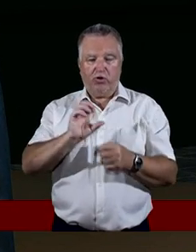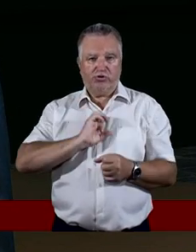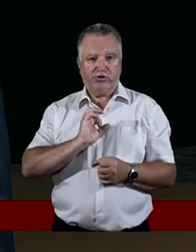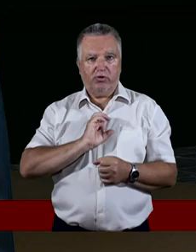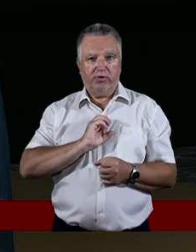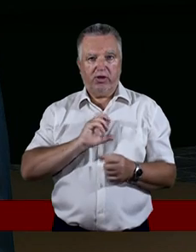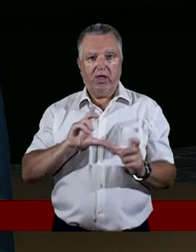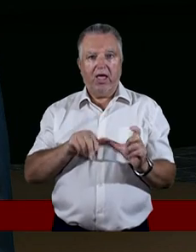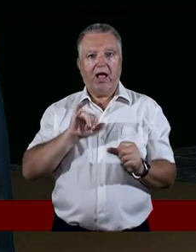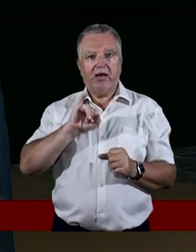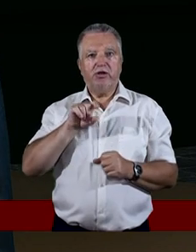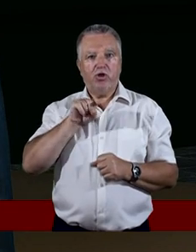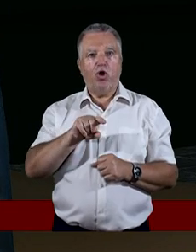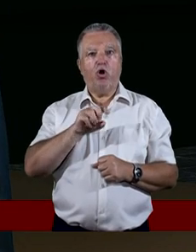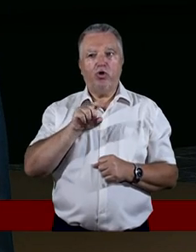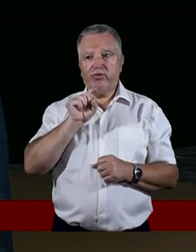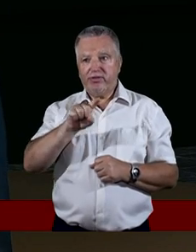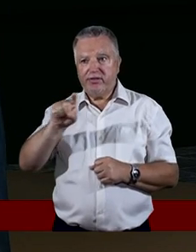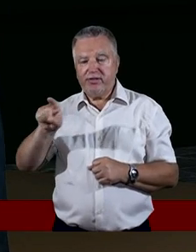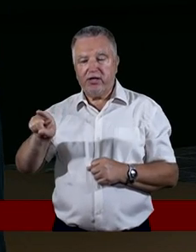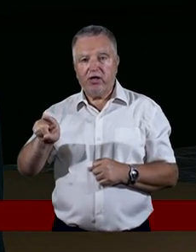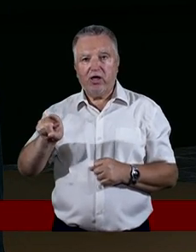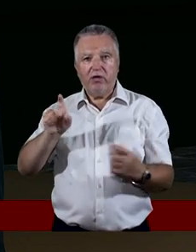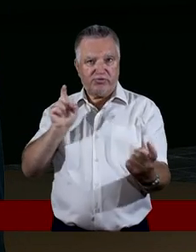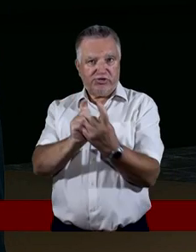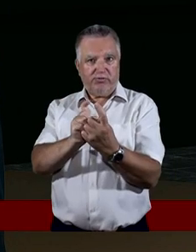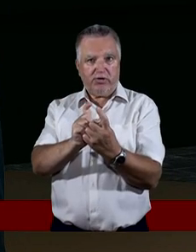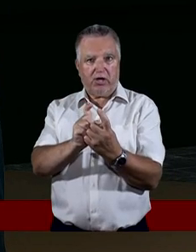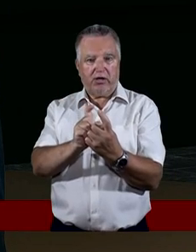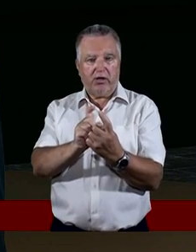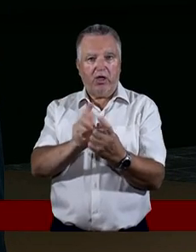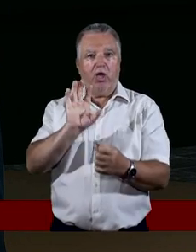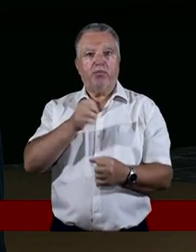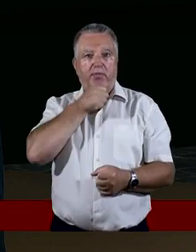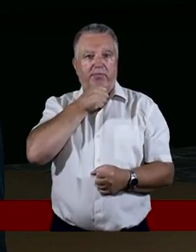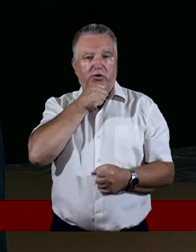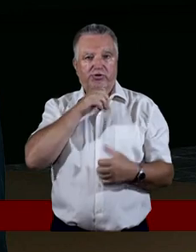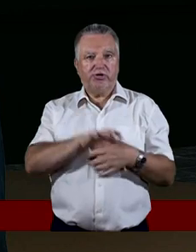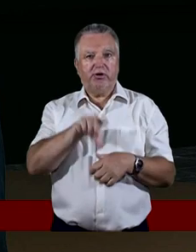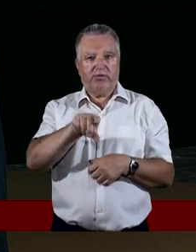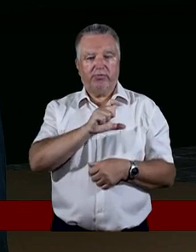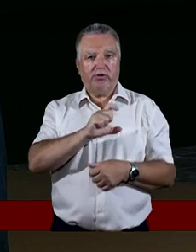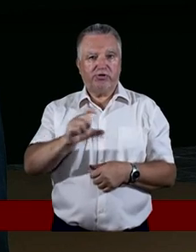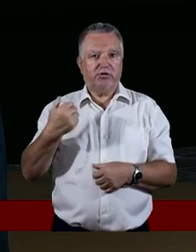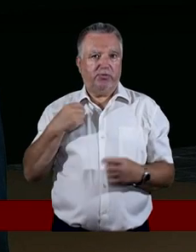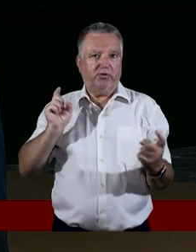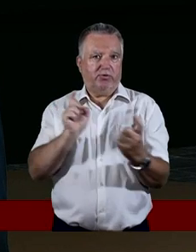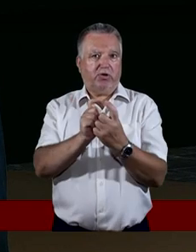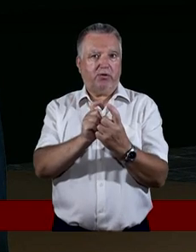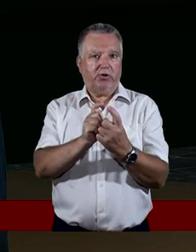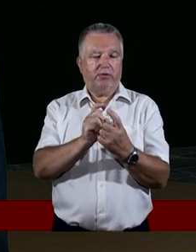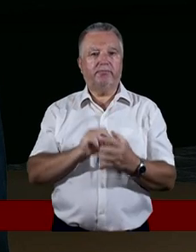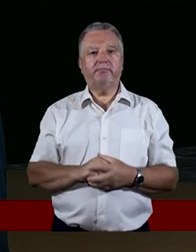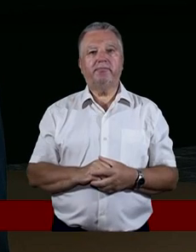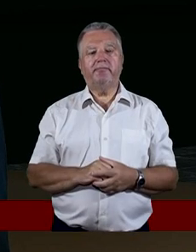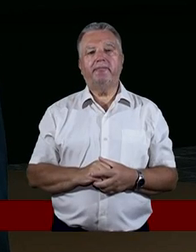ale i o tych wrogach, bo Babilończycy w tamtym czasie byli wrogami.